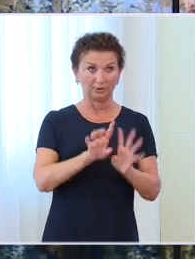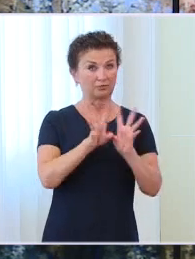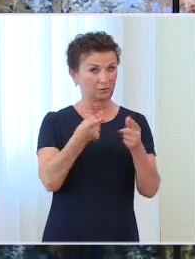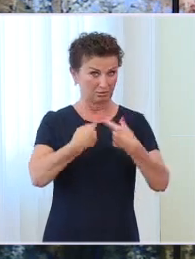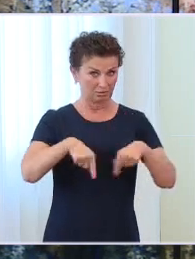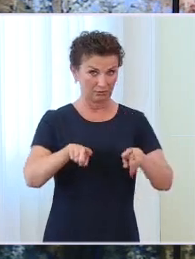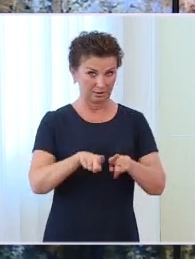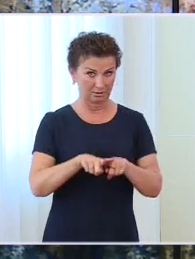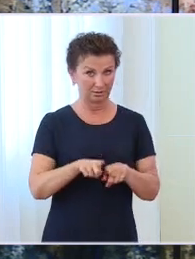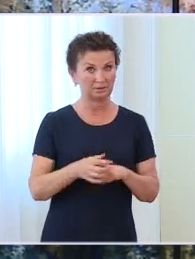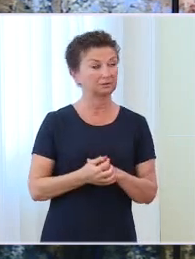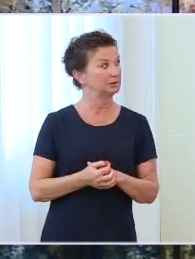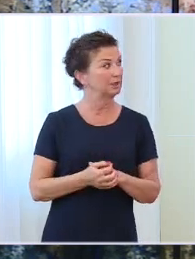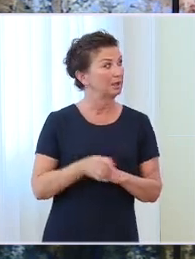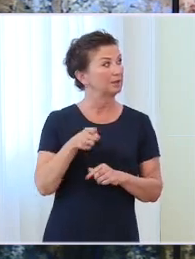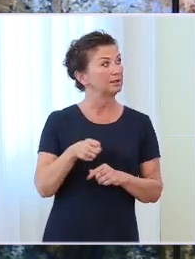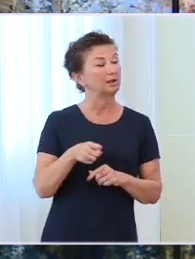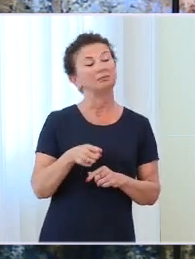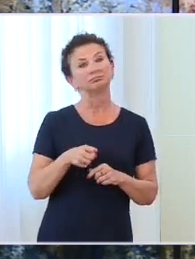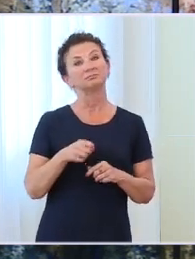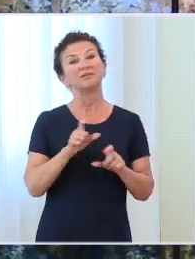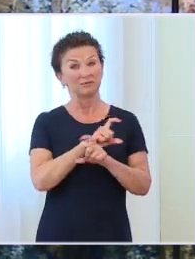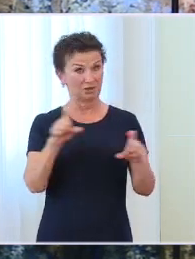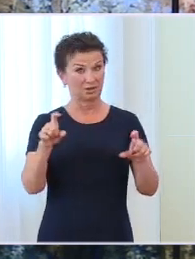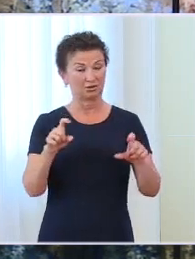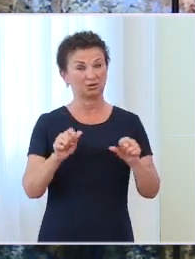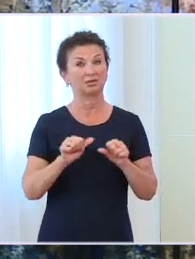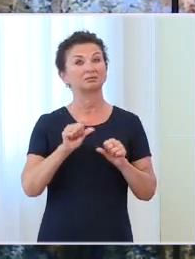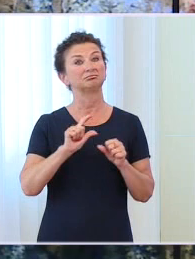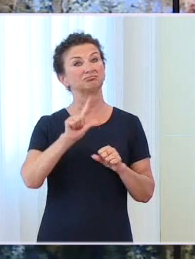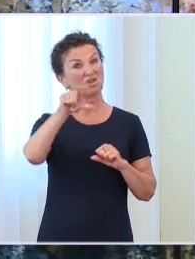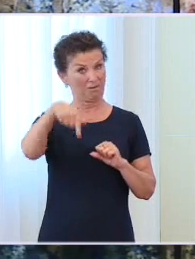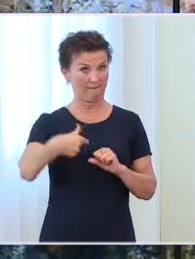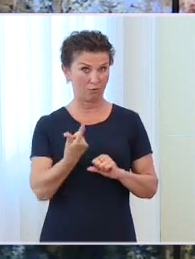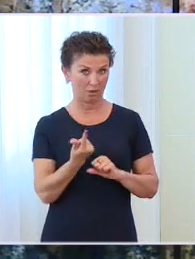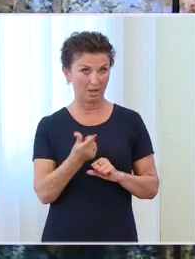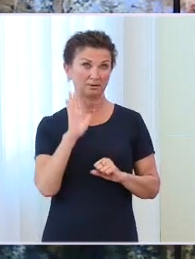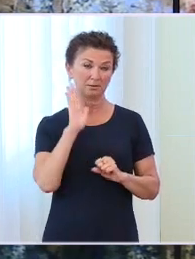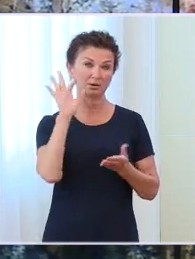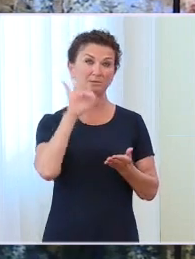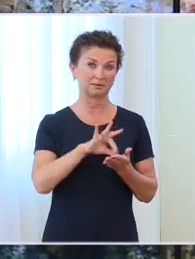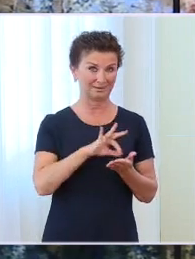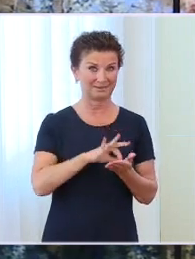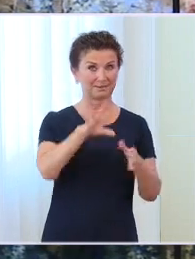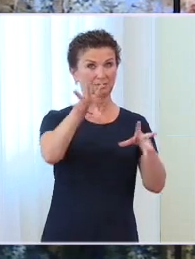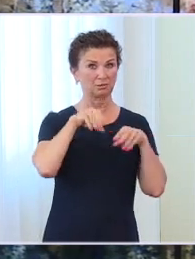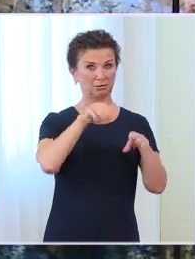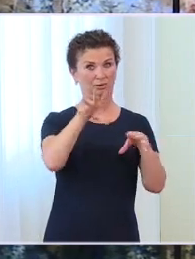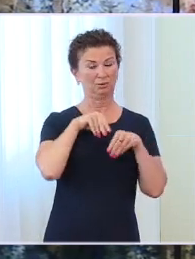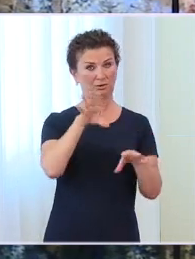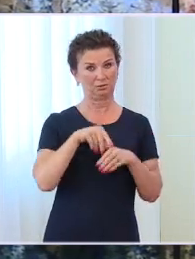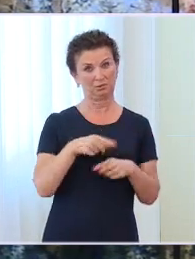jednorazowa akcja jest na dwa lata. Więc będziemy systematycznie przyjmować tych uchodźców. I